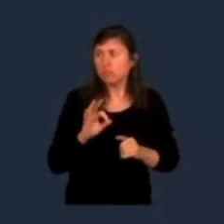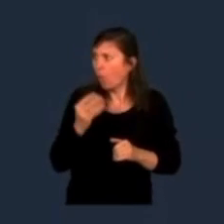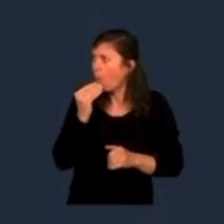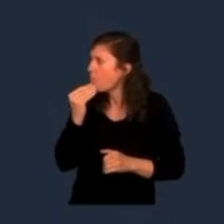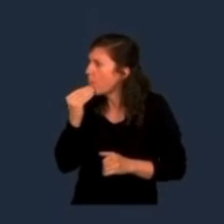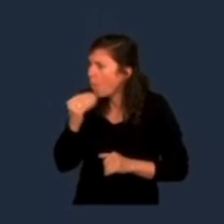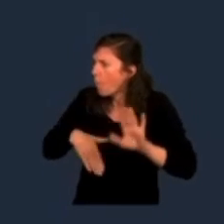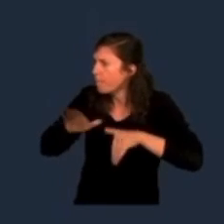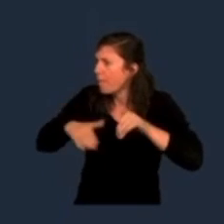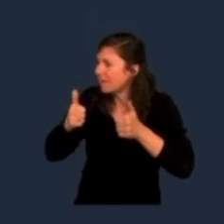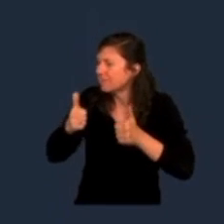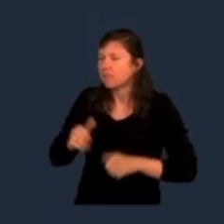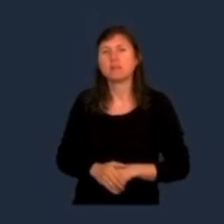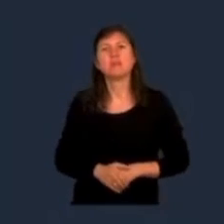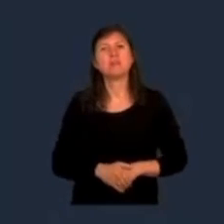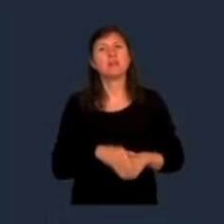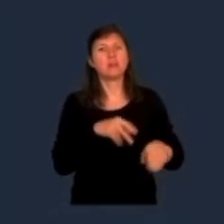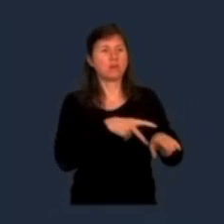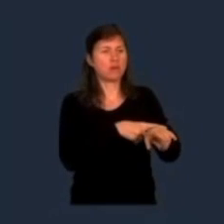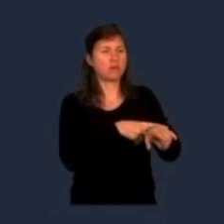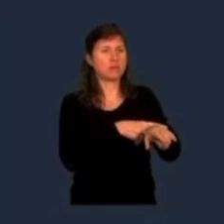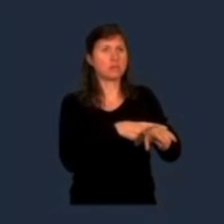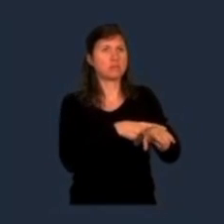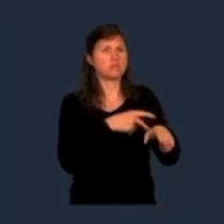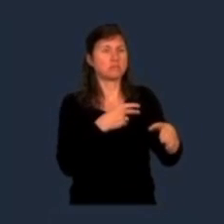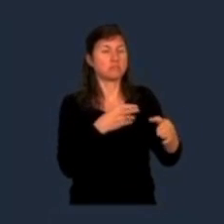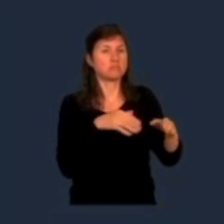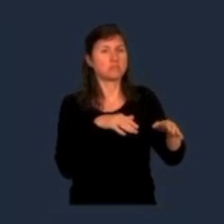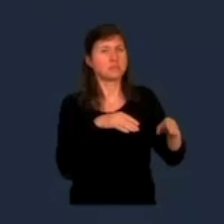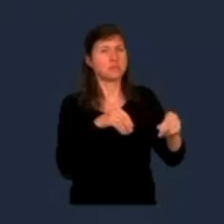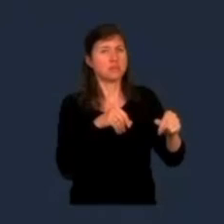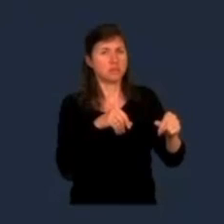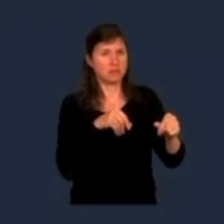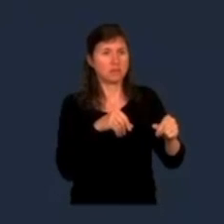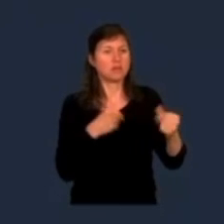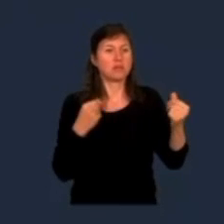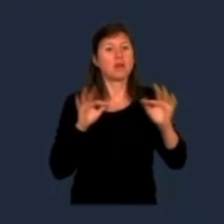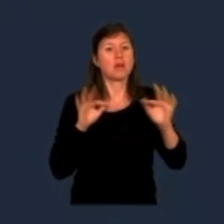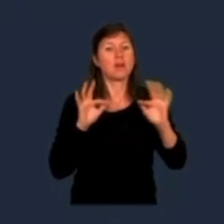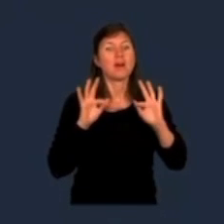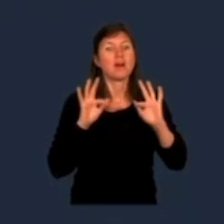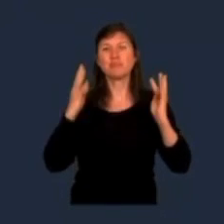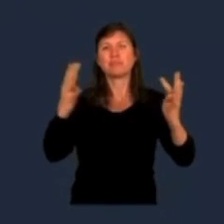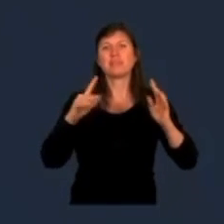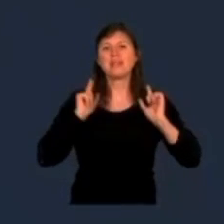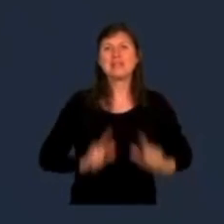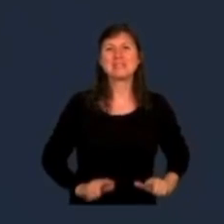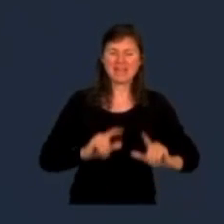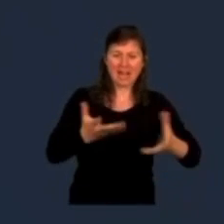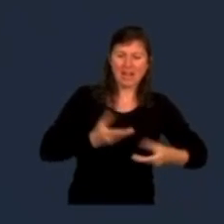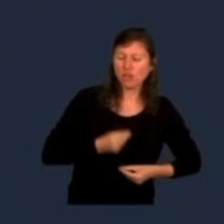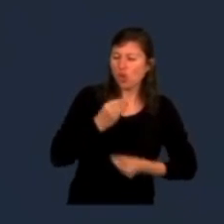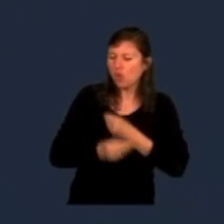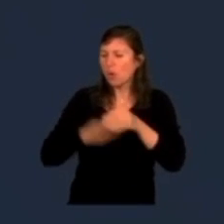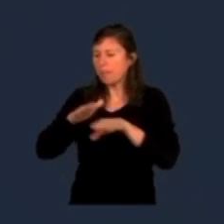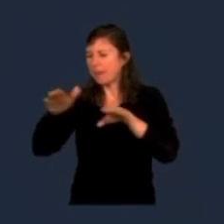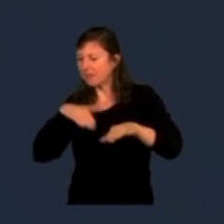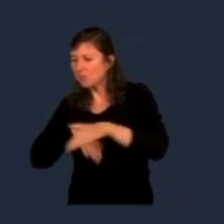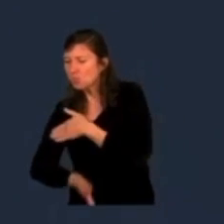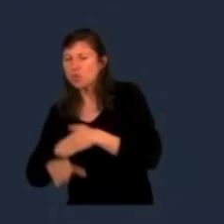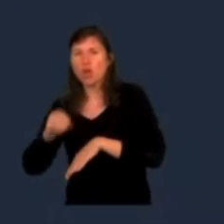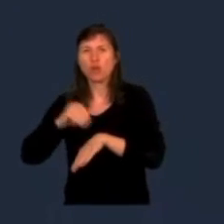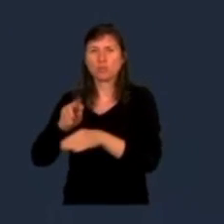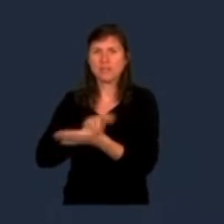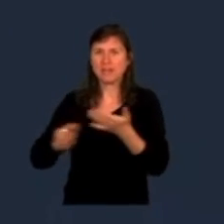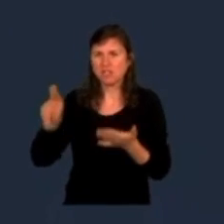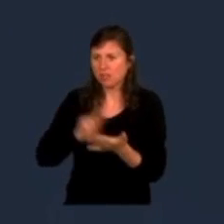N'en déplaise aux gendarmes de la dépense publique et aux démagogues, que ce soit en termes de portiques à l'accueil ou de règlements intérieurs pour le parking au sous-sol du Conseil régional,